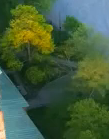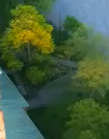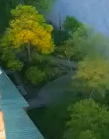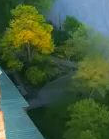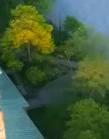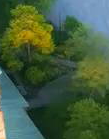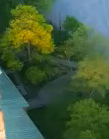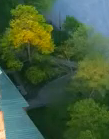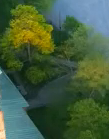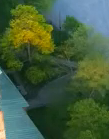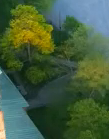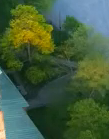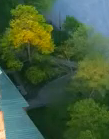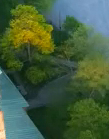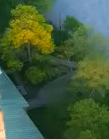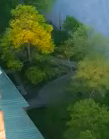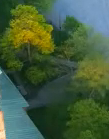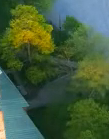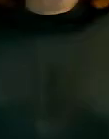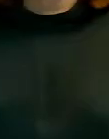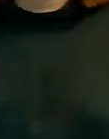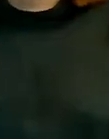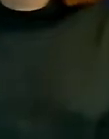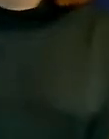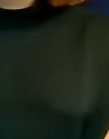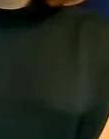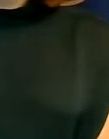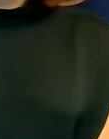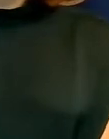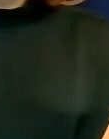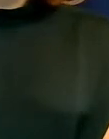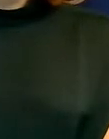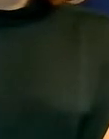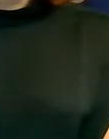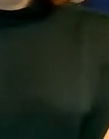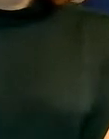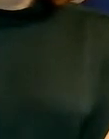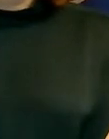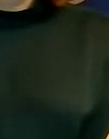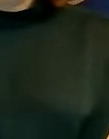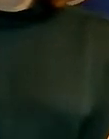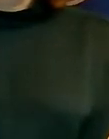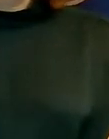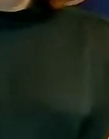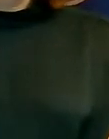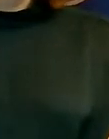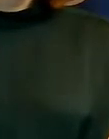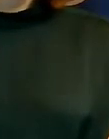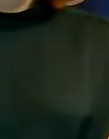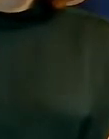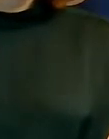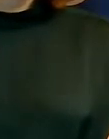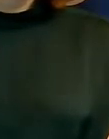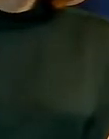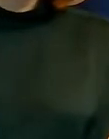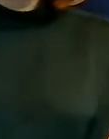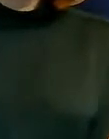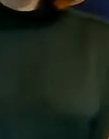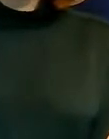No niin, hyvää iltapäivää jolleen kerran kaikille. Velkommen teille tähän info. Velkommen alla, on me.